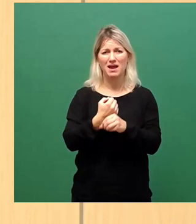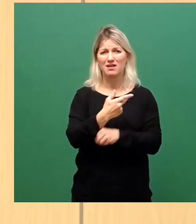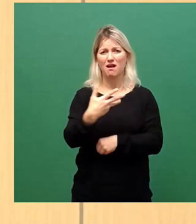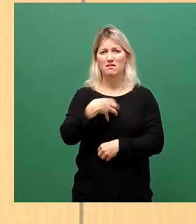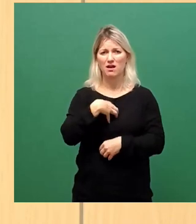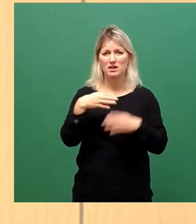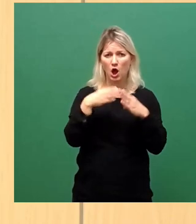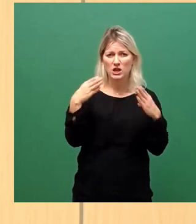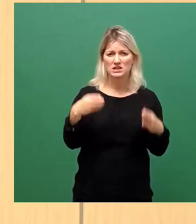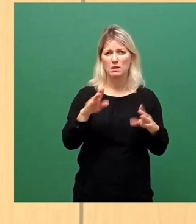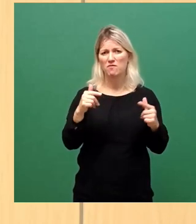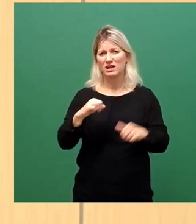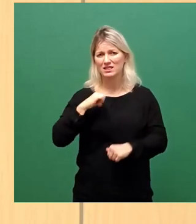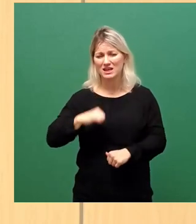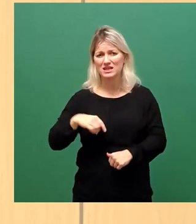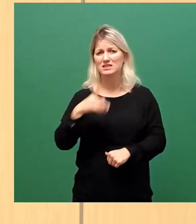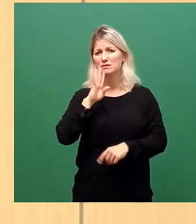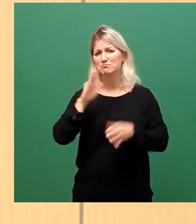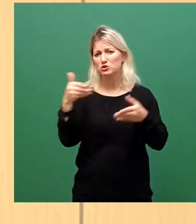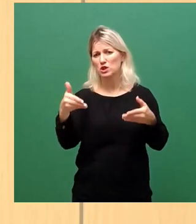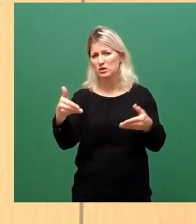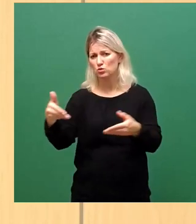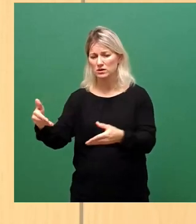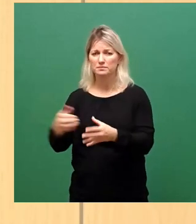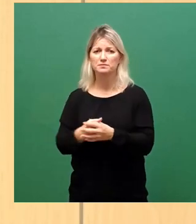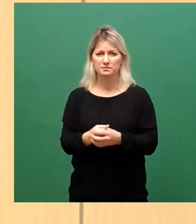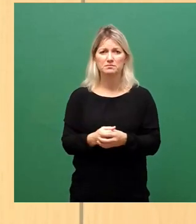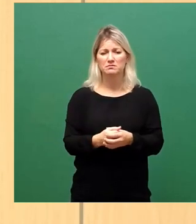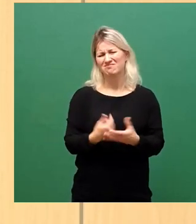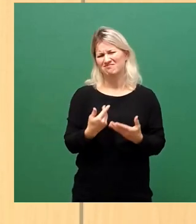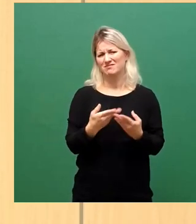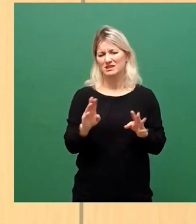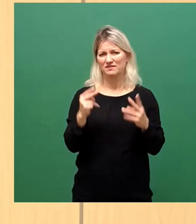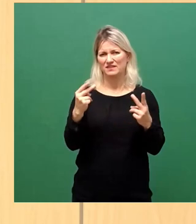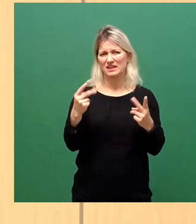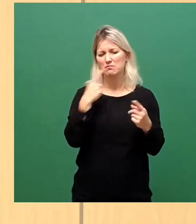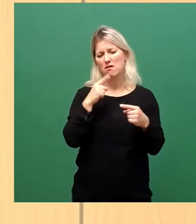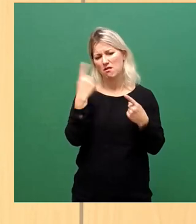und auch beim Bestattungswesen. Ich glaube, das ist ganz wichtig. Das sollten wir hier mal vorerstellen.